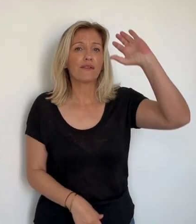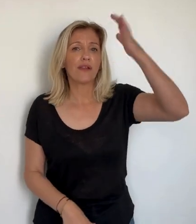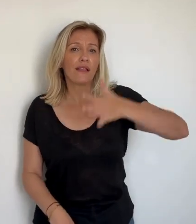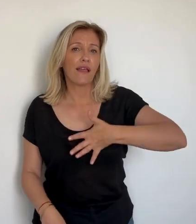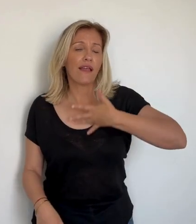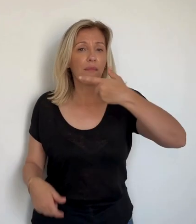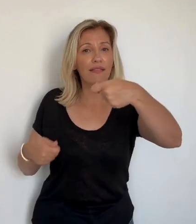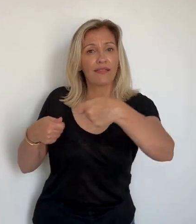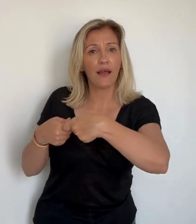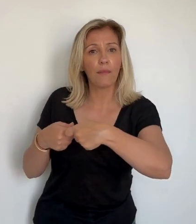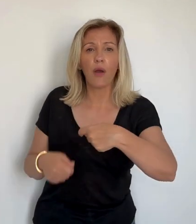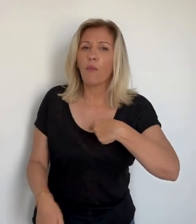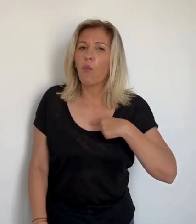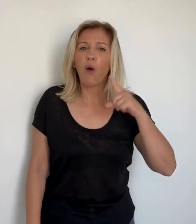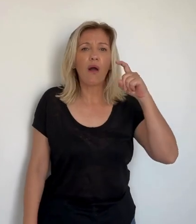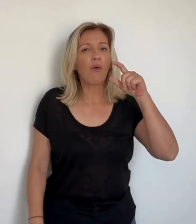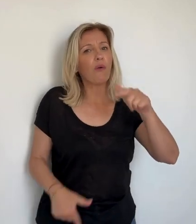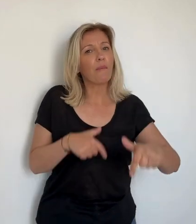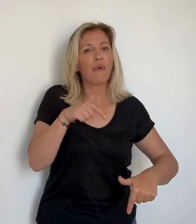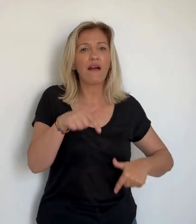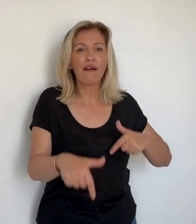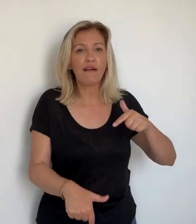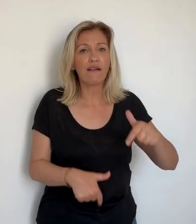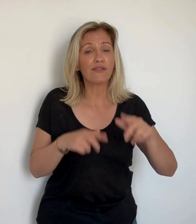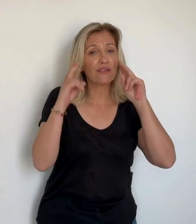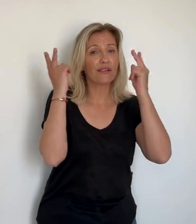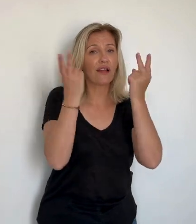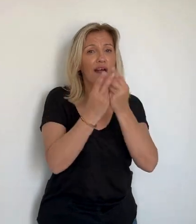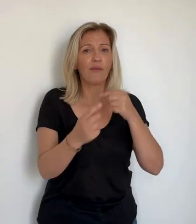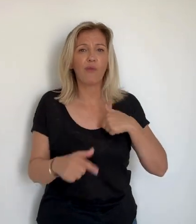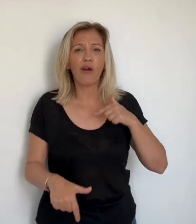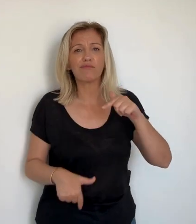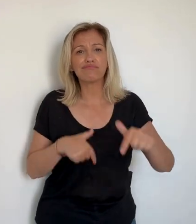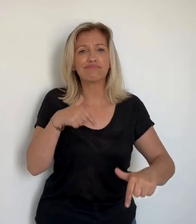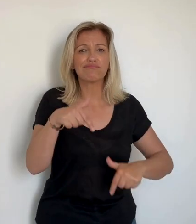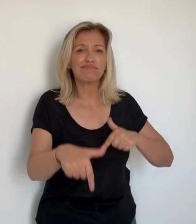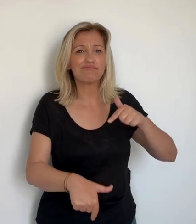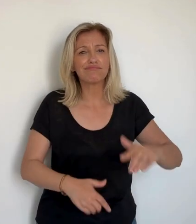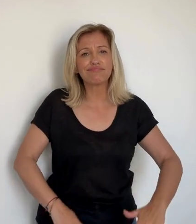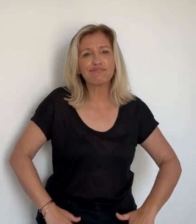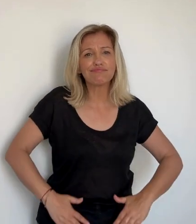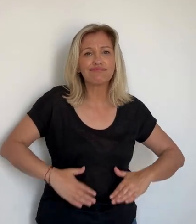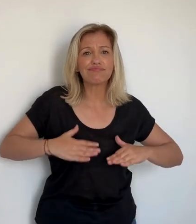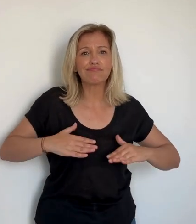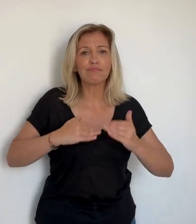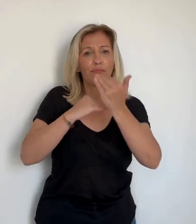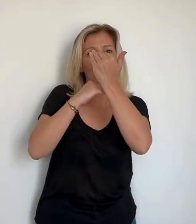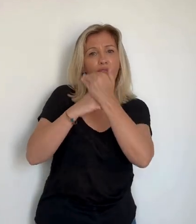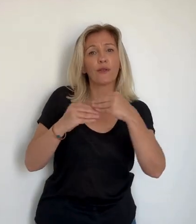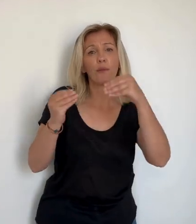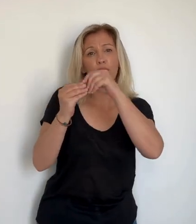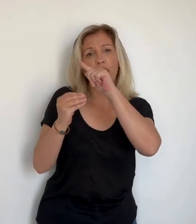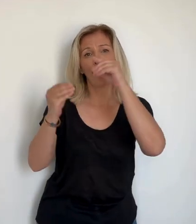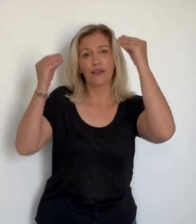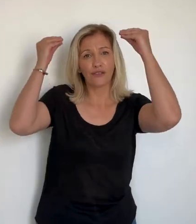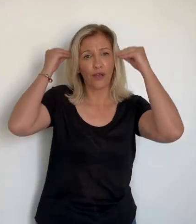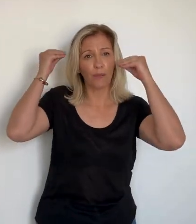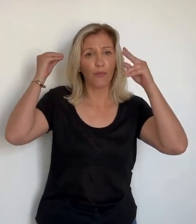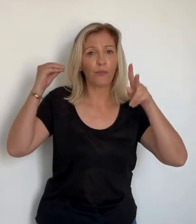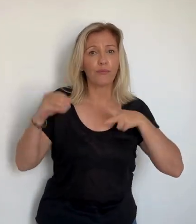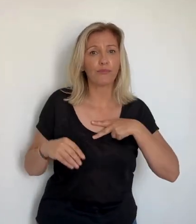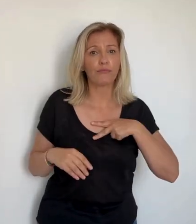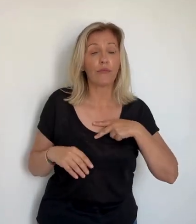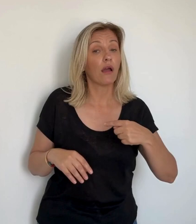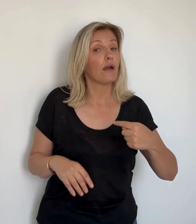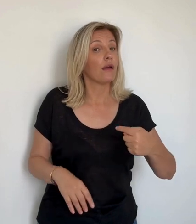presque 35 degrés. Le sable est brûlant, les amateurs de soleil s'adaptent. Je marche dans l'eau. Je marche